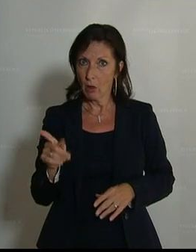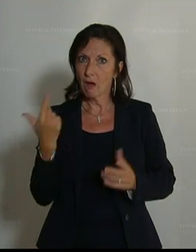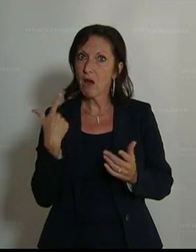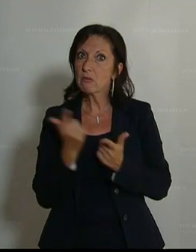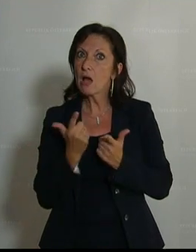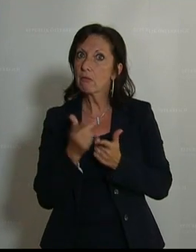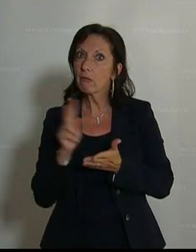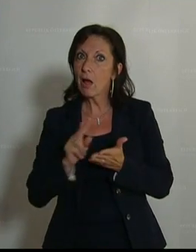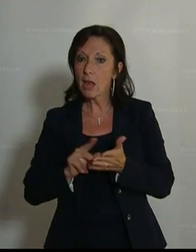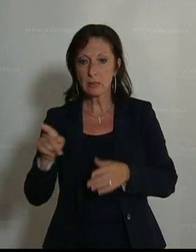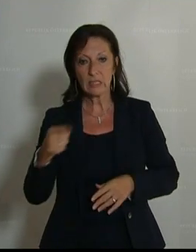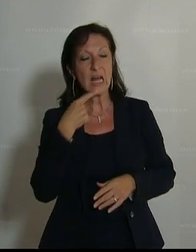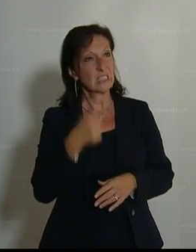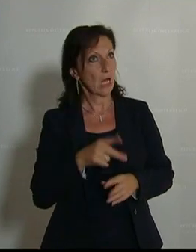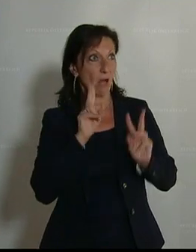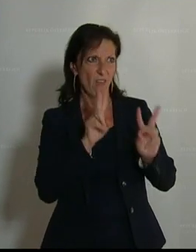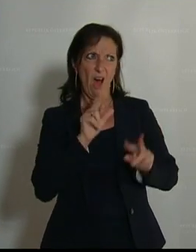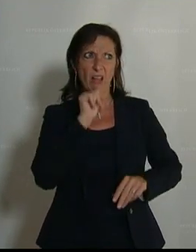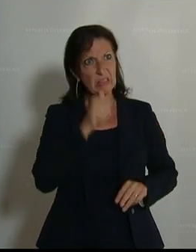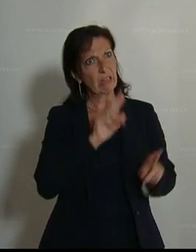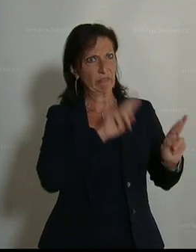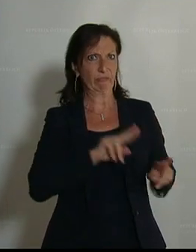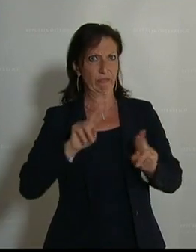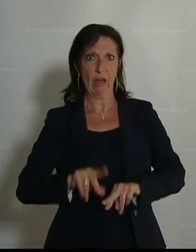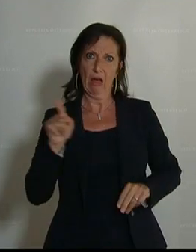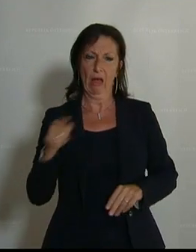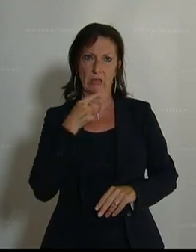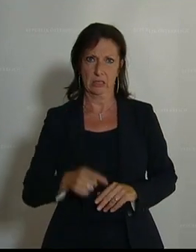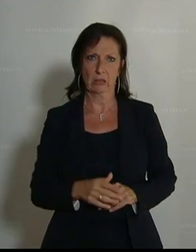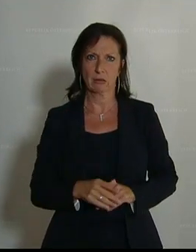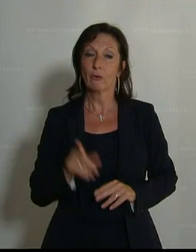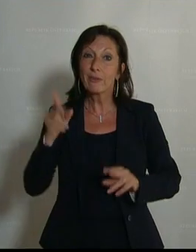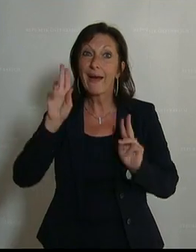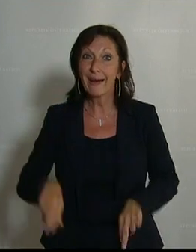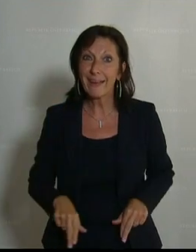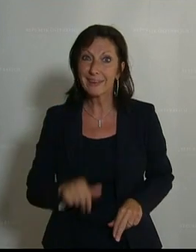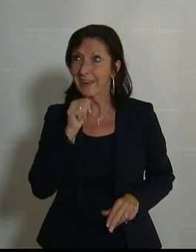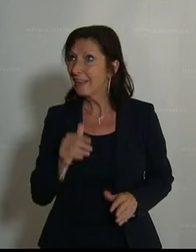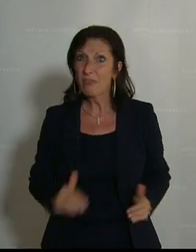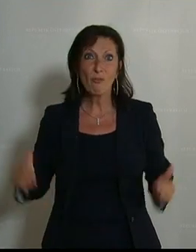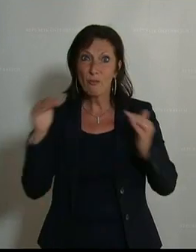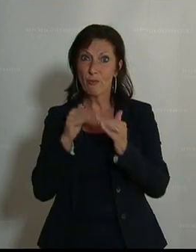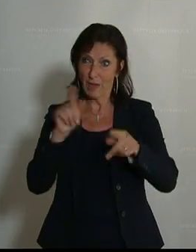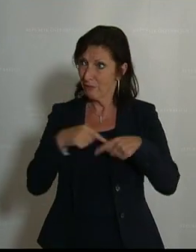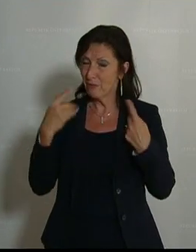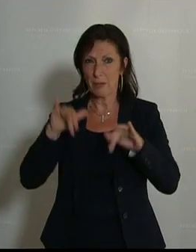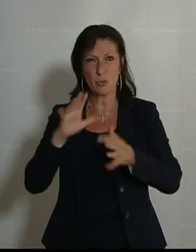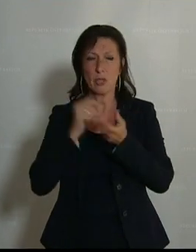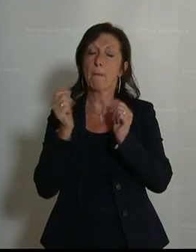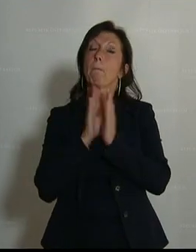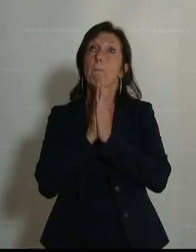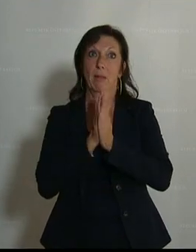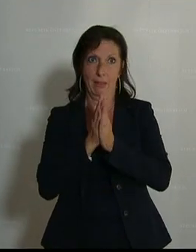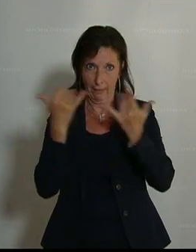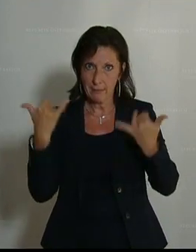Zeitung gelesen, dann sei das total unfair. Das ist ein Zitat. Er hat Recht, das ist total unfair. Es liegt an uns, das zu ändern. Machen wir es bitte.